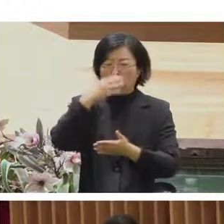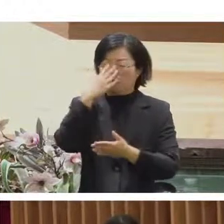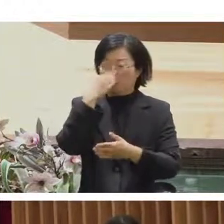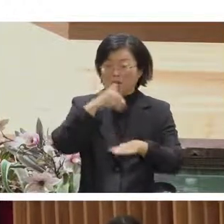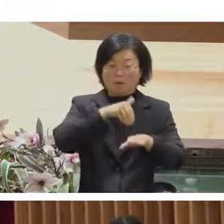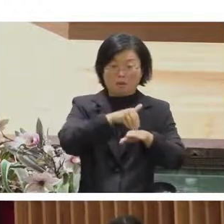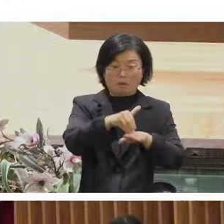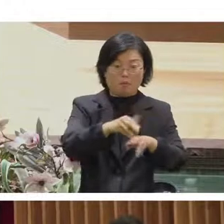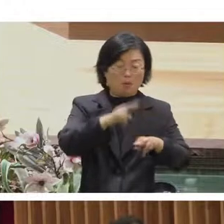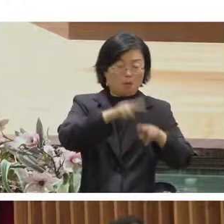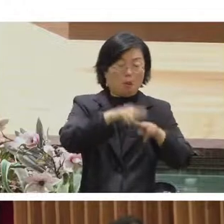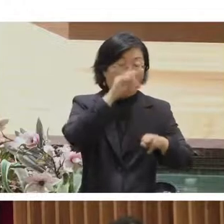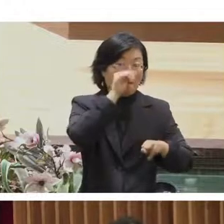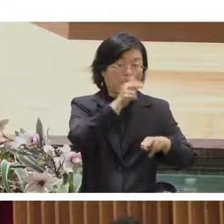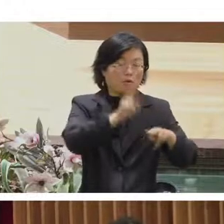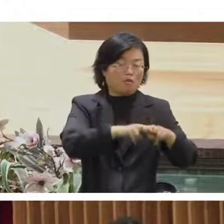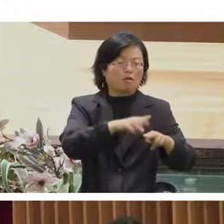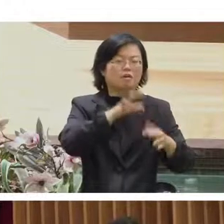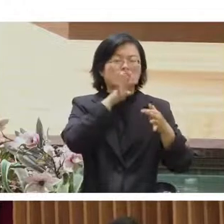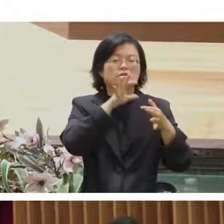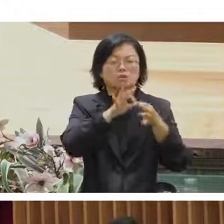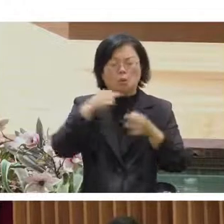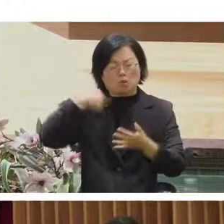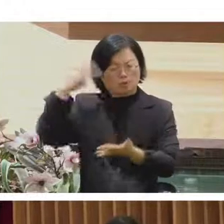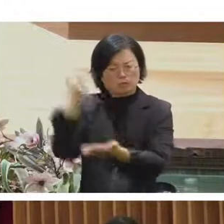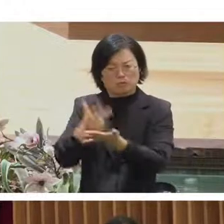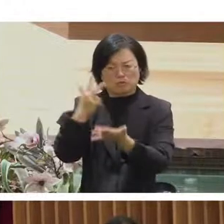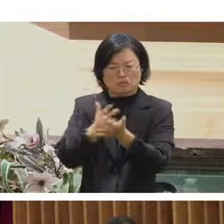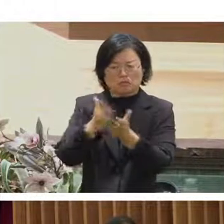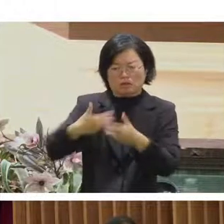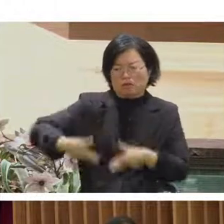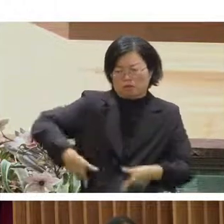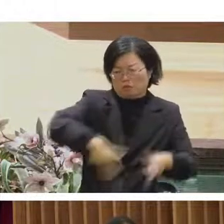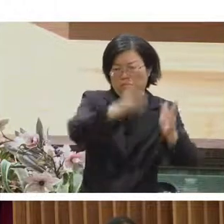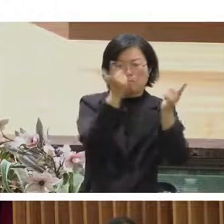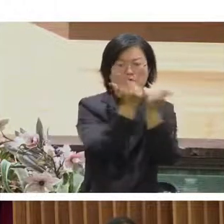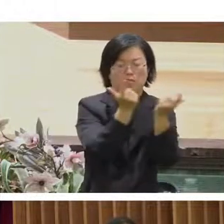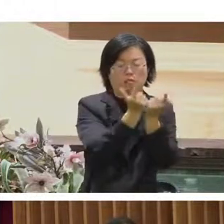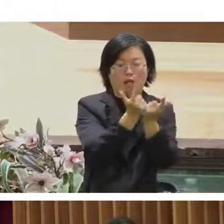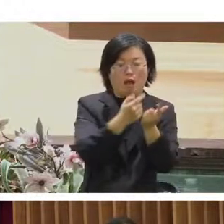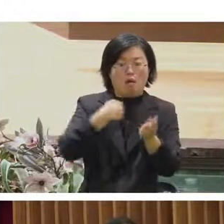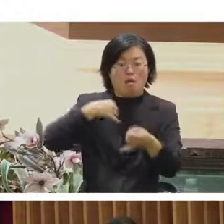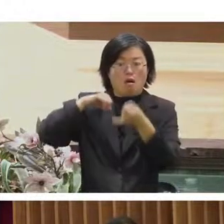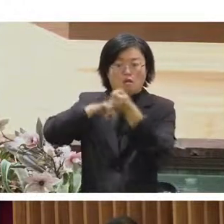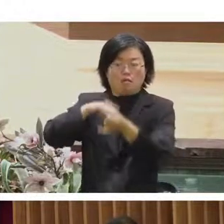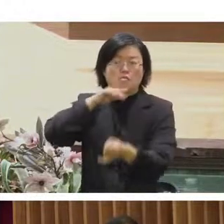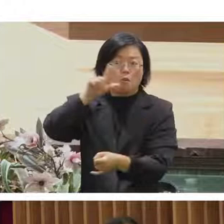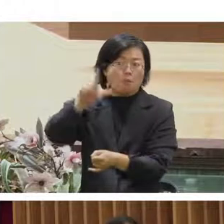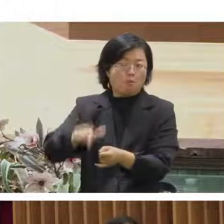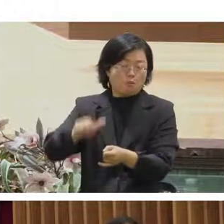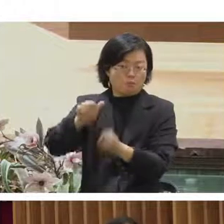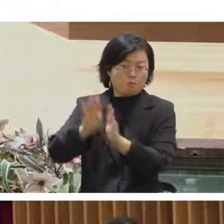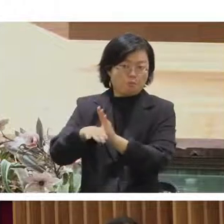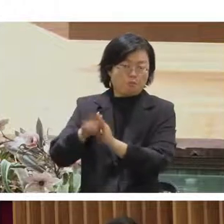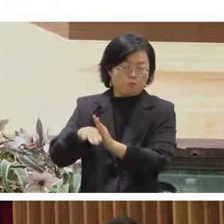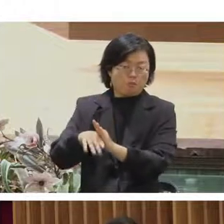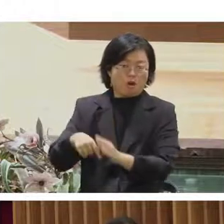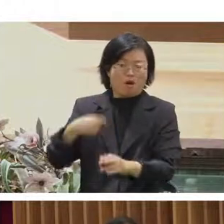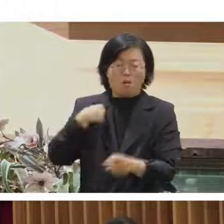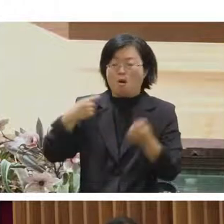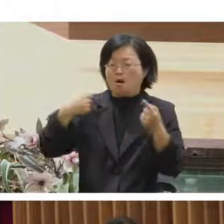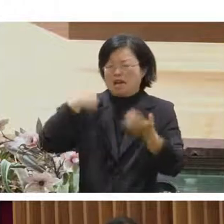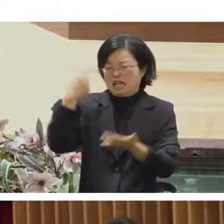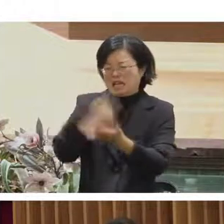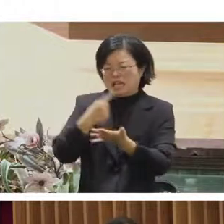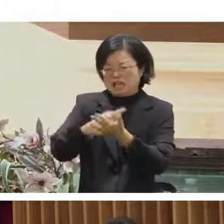都是因為我每個禮拜都要跑台北然後我是買月票我買的是回溯票然後我上了車之後常常